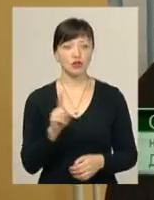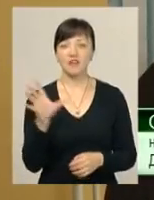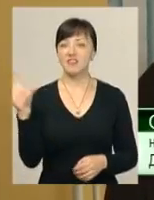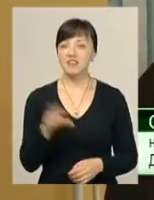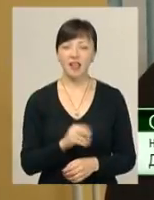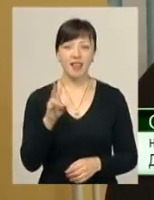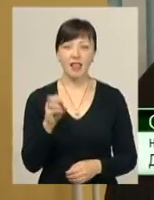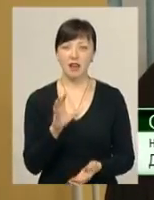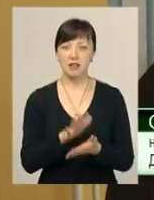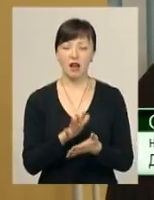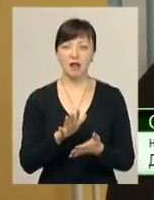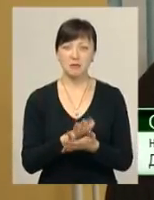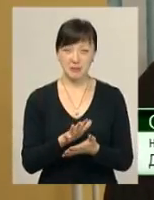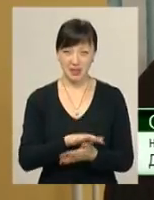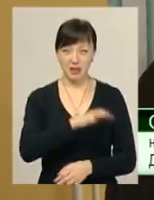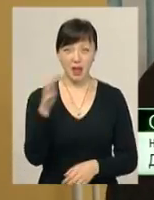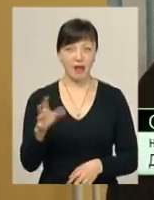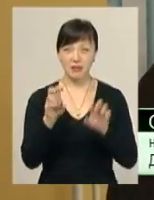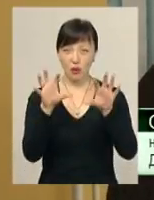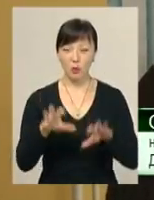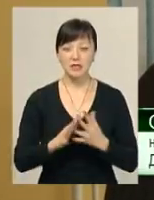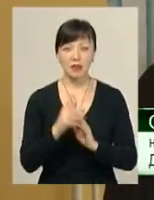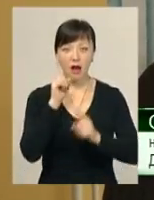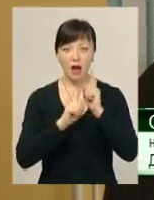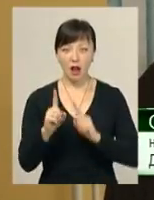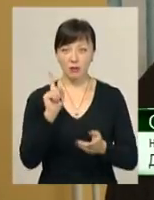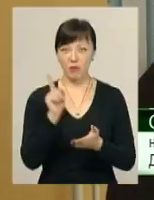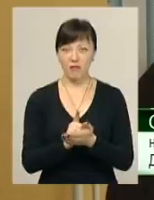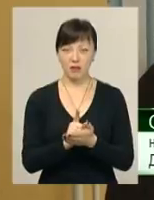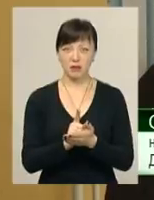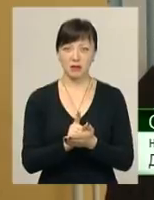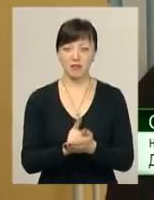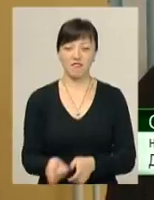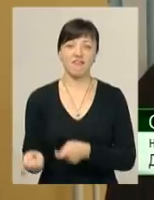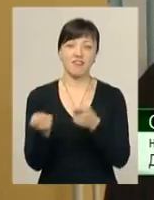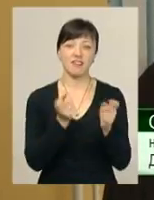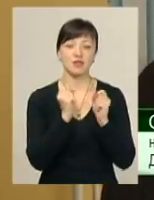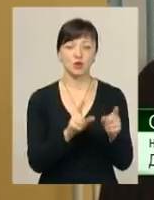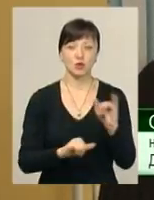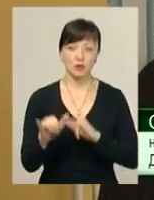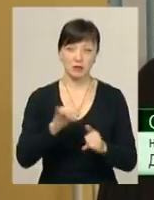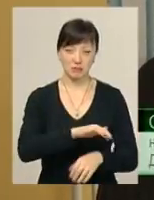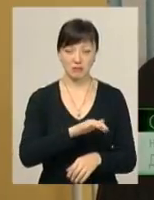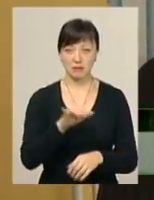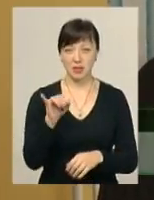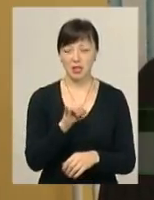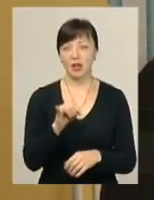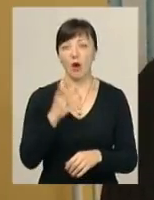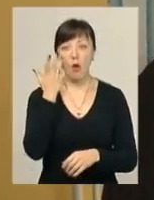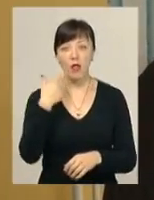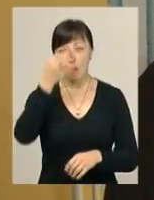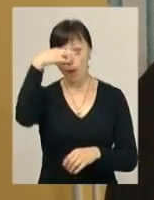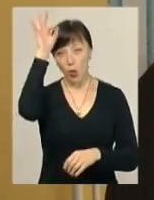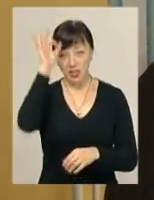незаконні смітницьки має сільська рада прийняти рішення, що вона є без хазяїні, вивезти їх на сміттєзвалище. Потім, коли